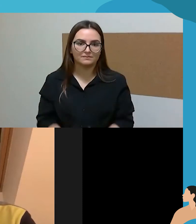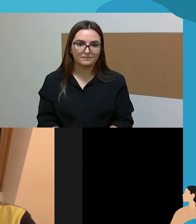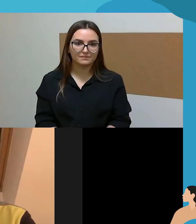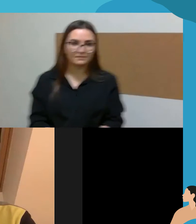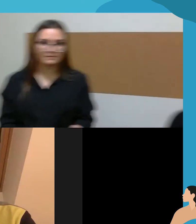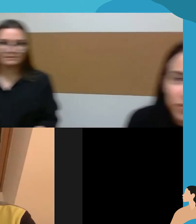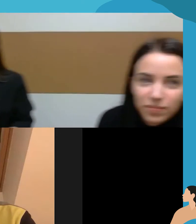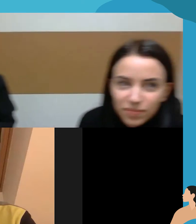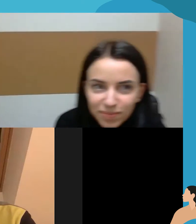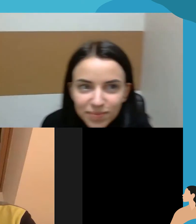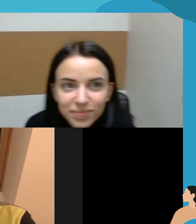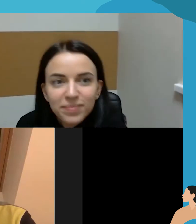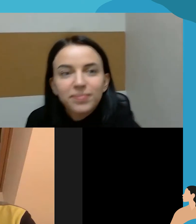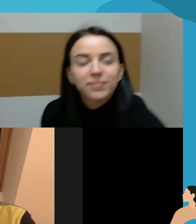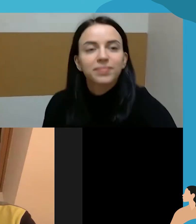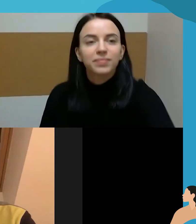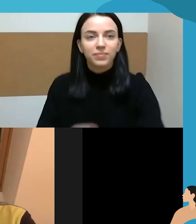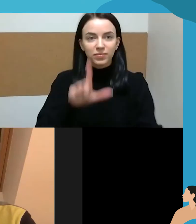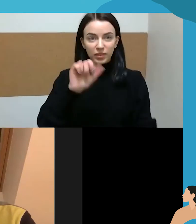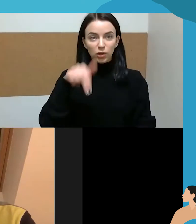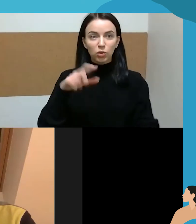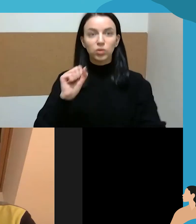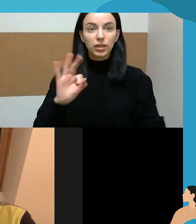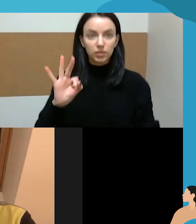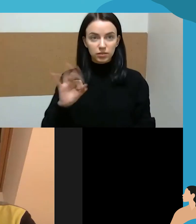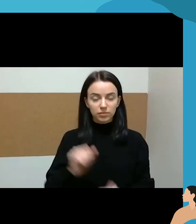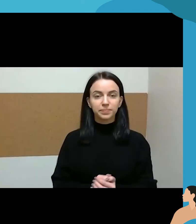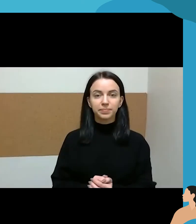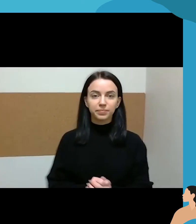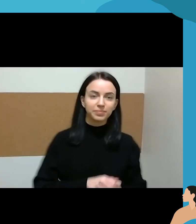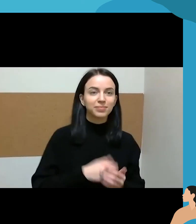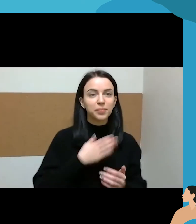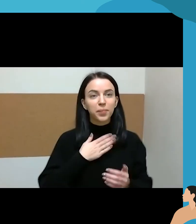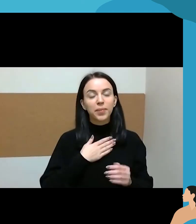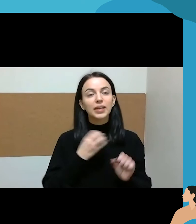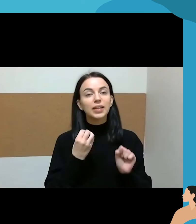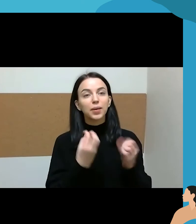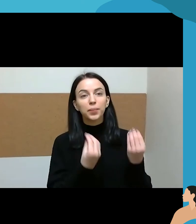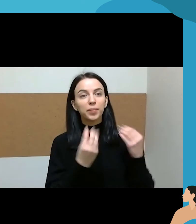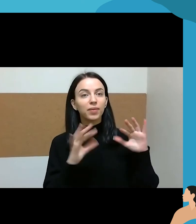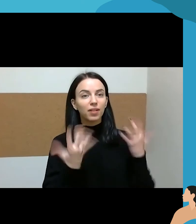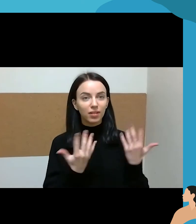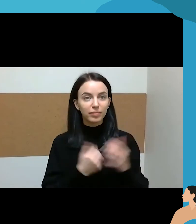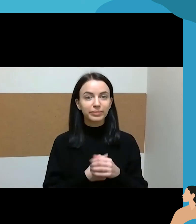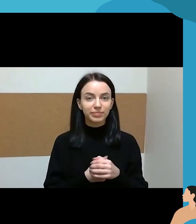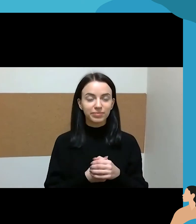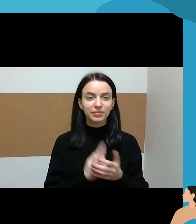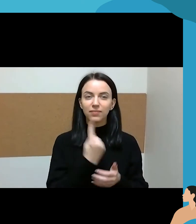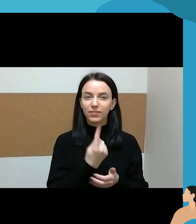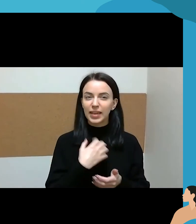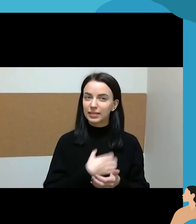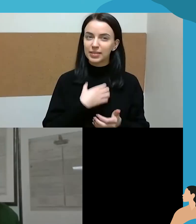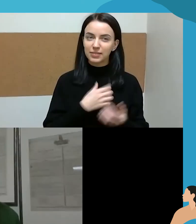Liūdai? Mane tai išmokė vieno labai labai svarbaus dalyko, kad